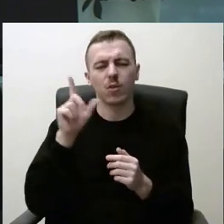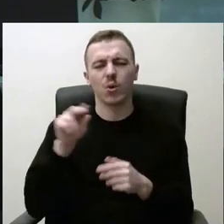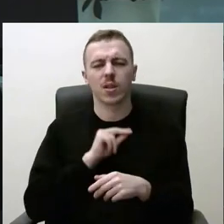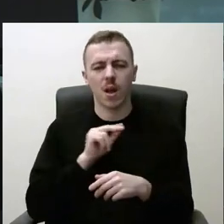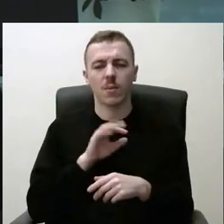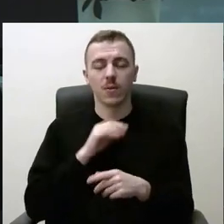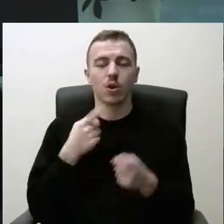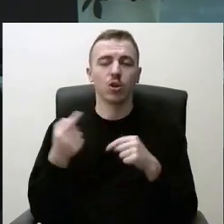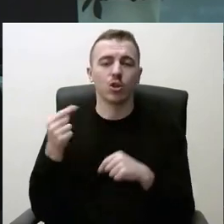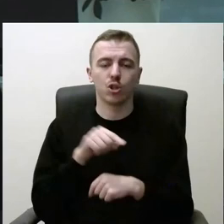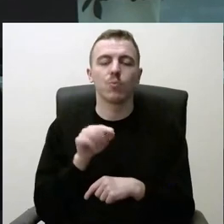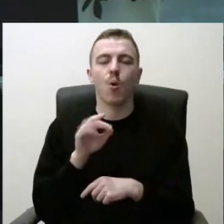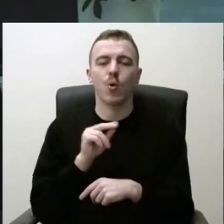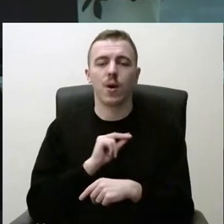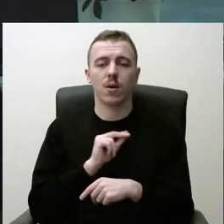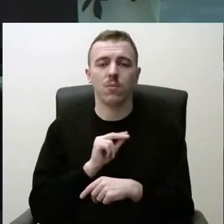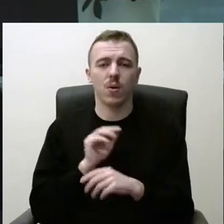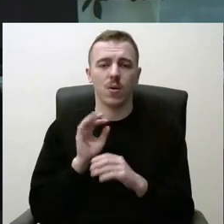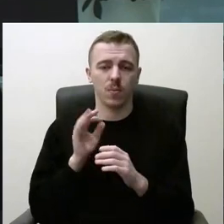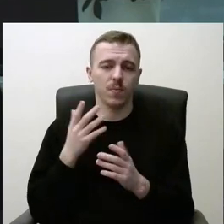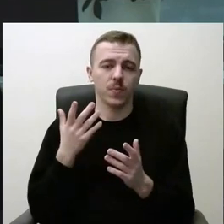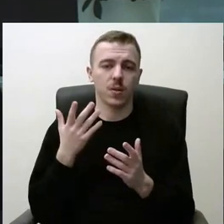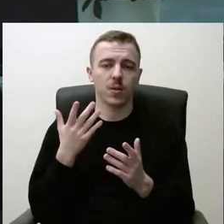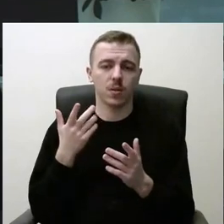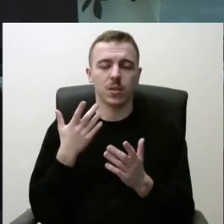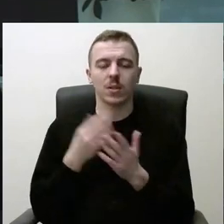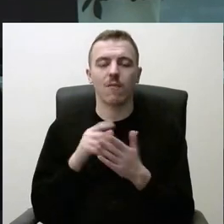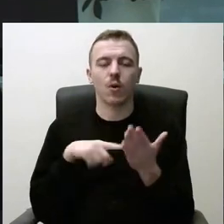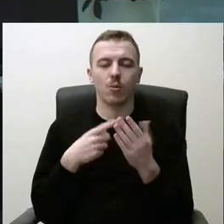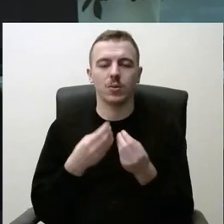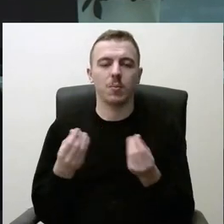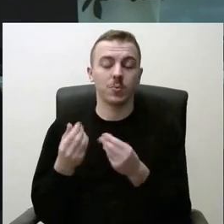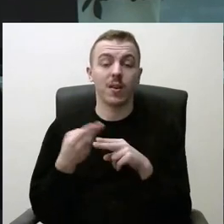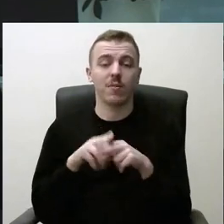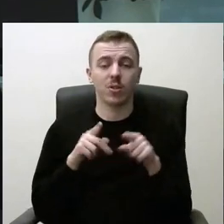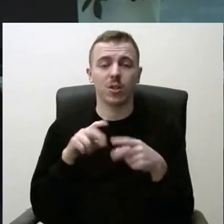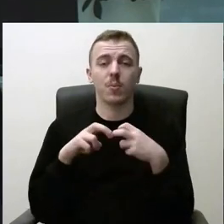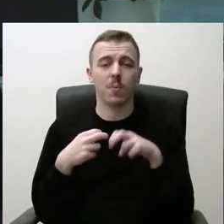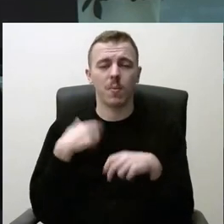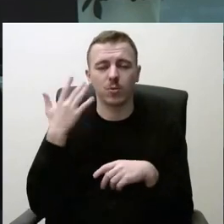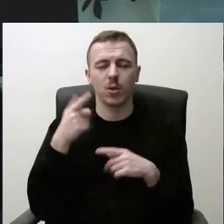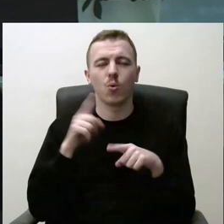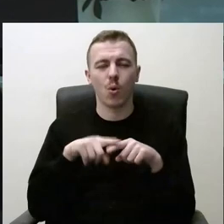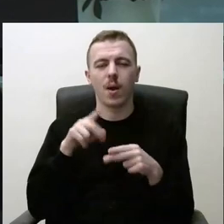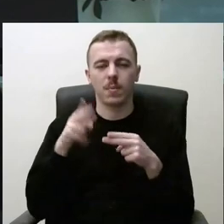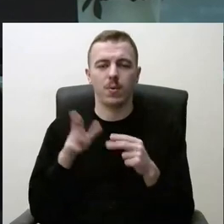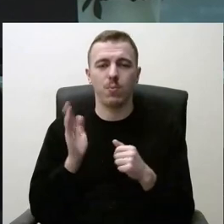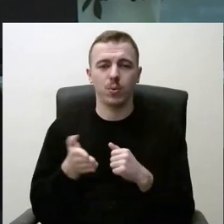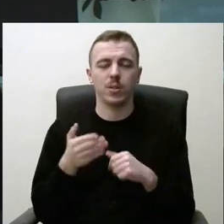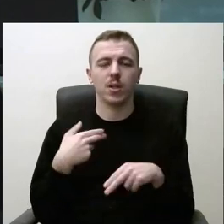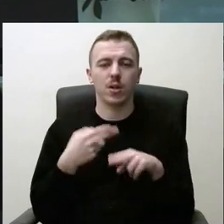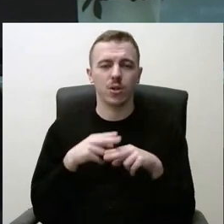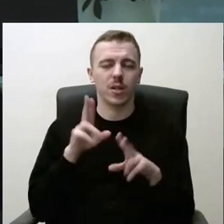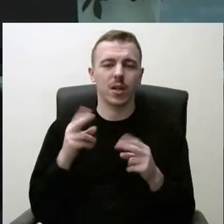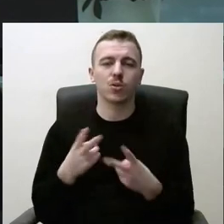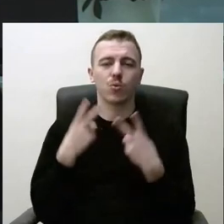grįžti namo po darbo savo klausimams spręsti. Tai šitą problemą, manau, kad eina į pabaigą ir aš tikrai džiaugiuosi, kad